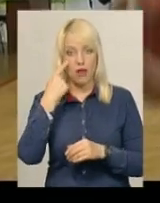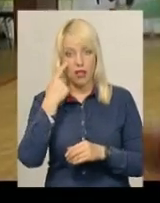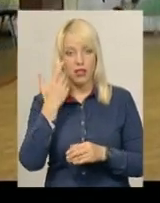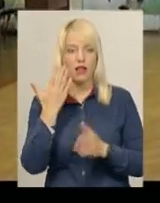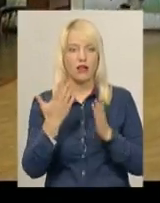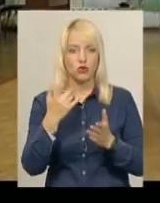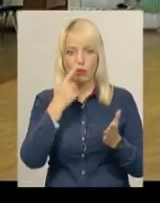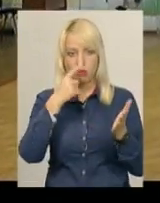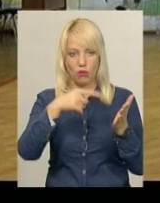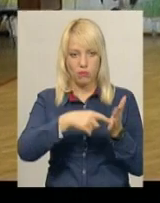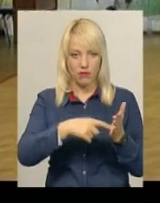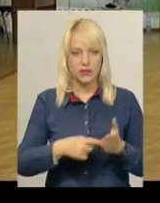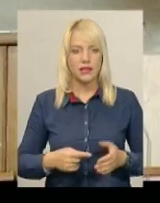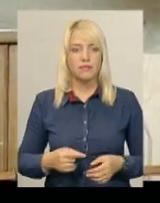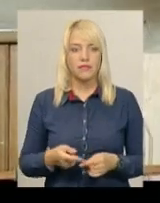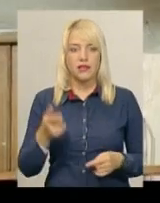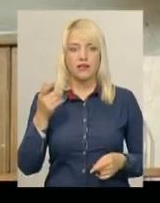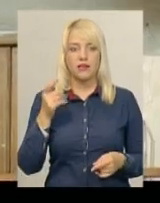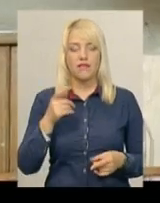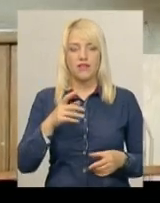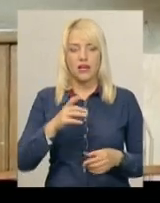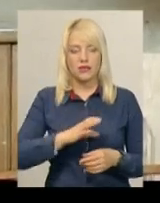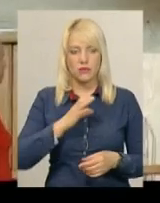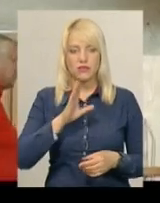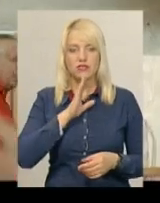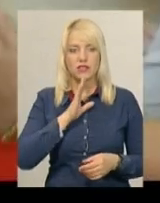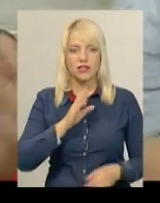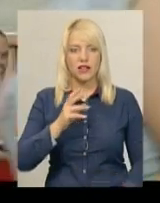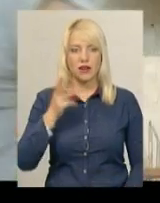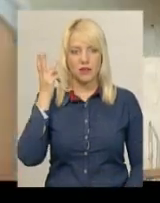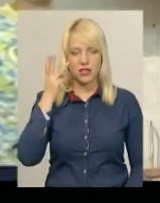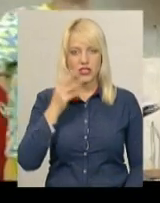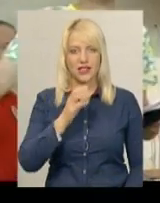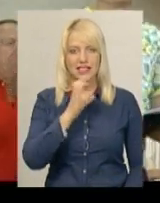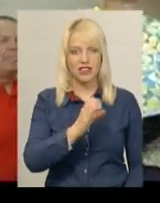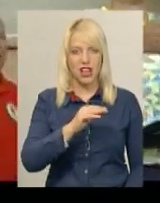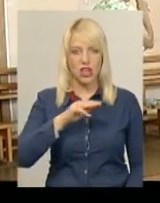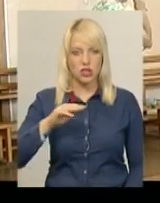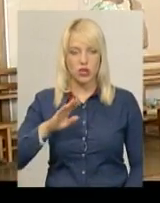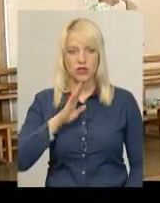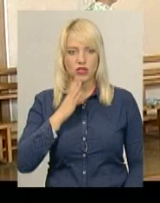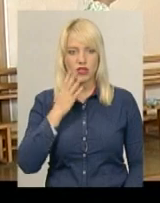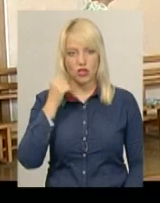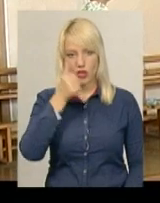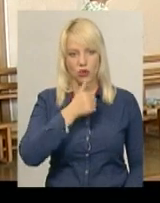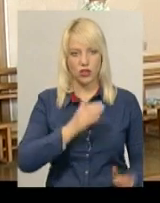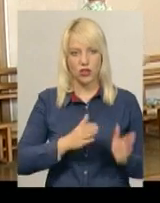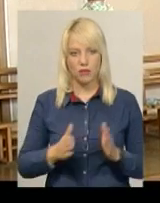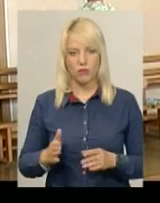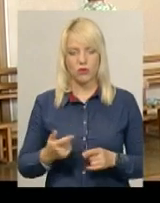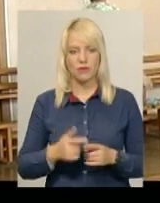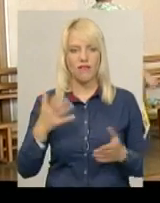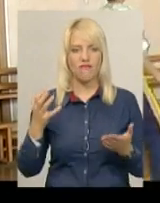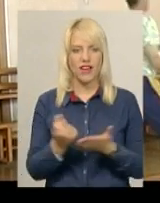У бомбаскет на обласній Спартакіаді «Сила духу» зіграла хмельничанка Світлана Гребовська. Вона чотири роки поспіль вигравала ці